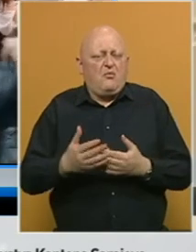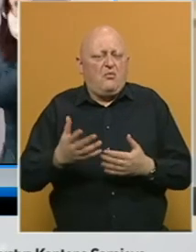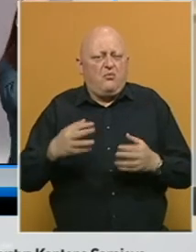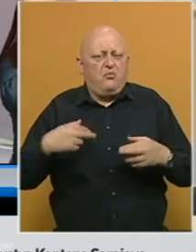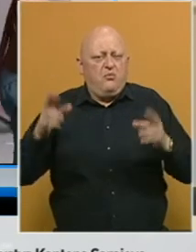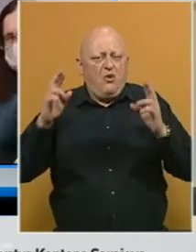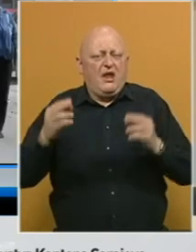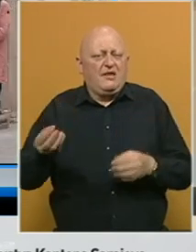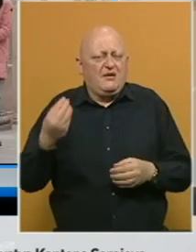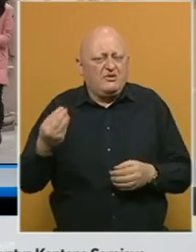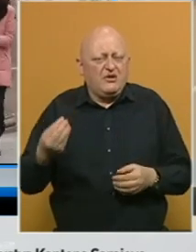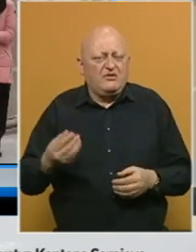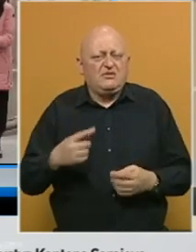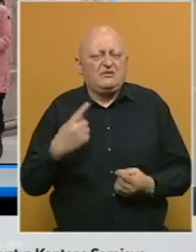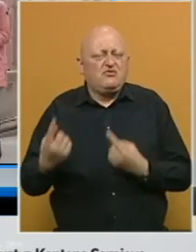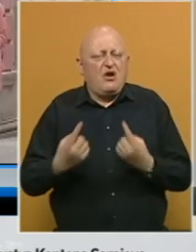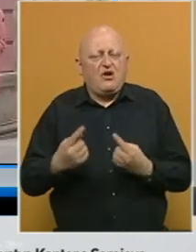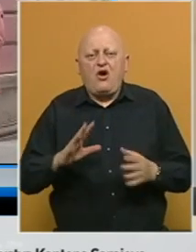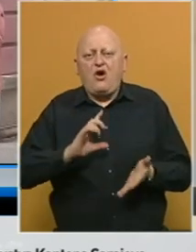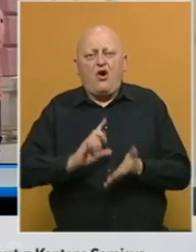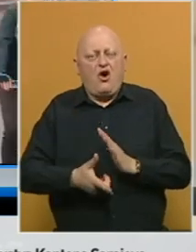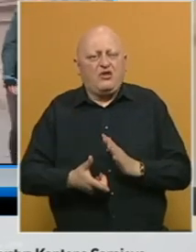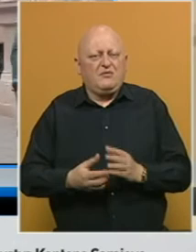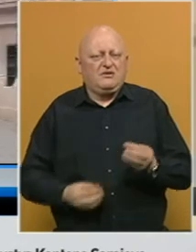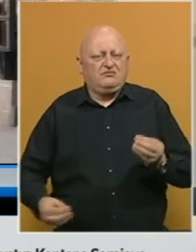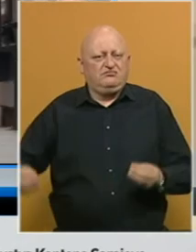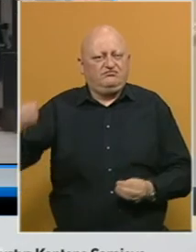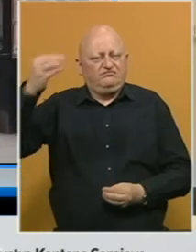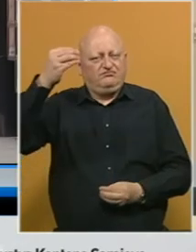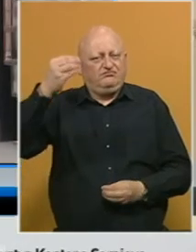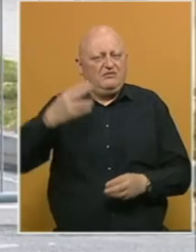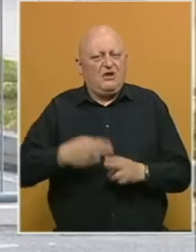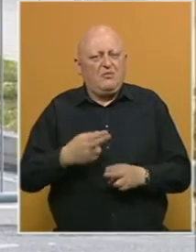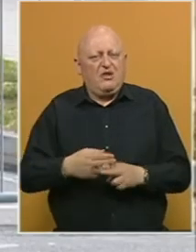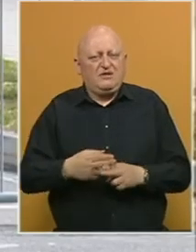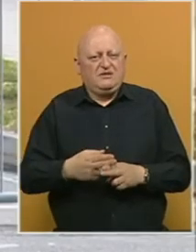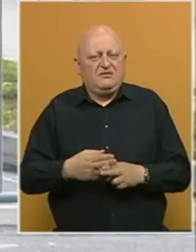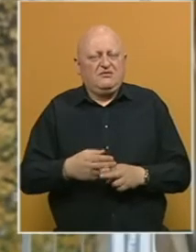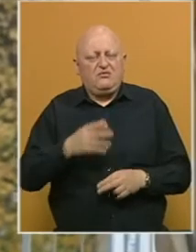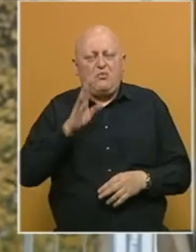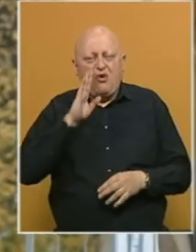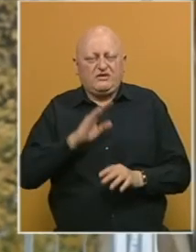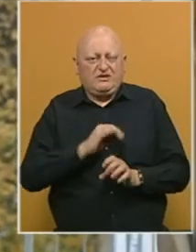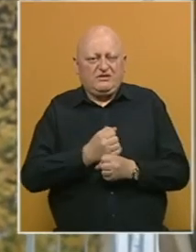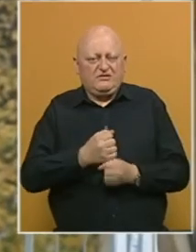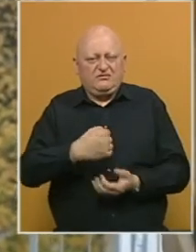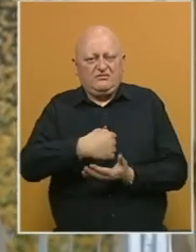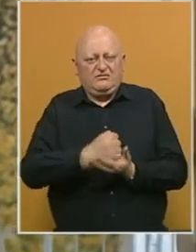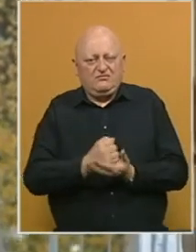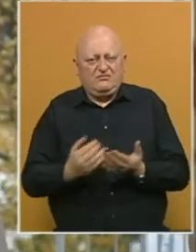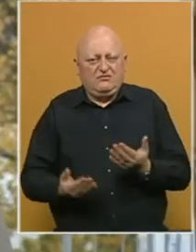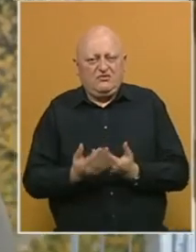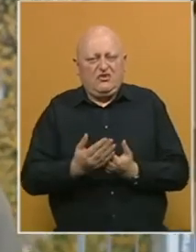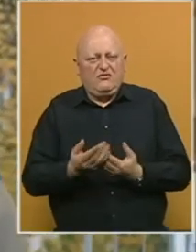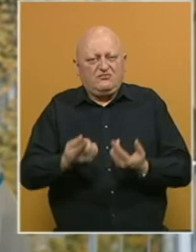dobro stanje, odmah imamo povećanje broja oboljelih. U BiH registrirano je novi